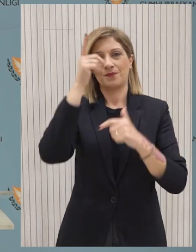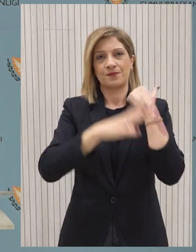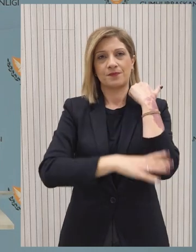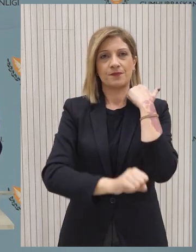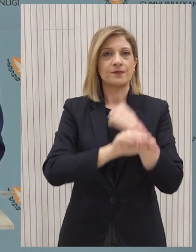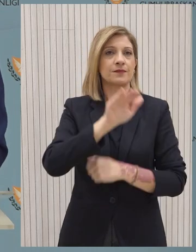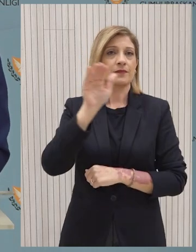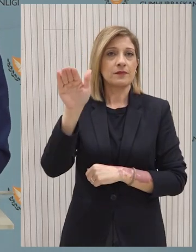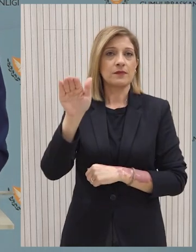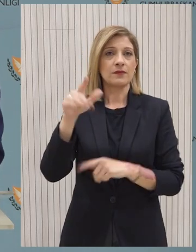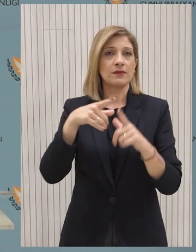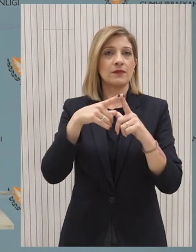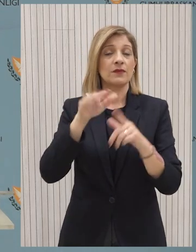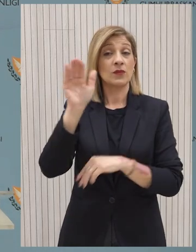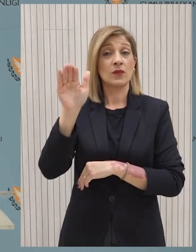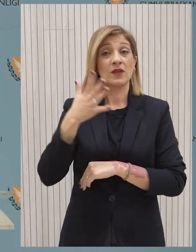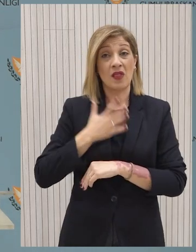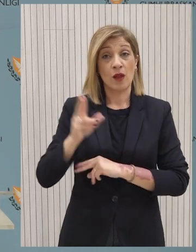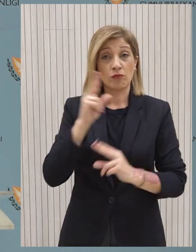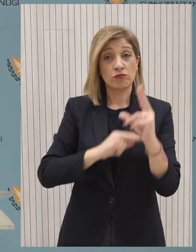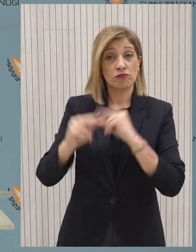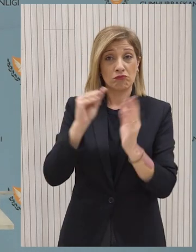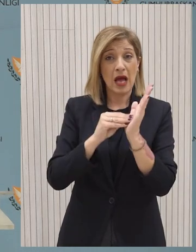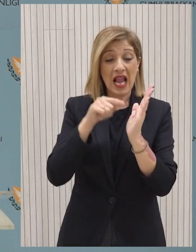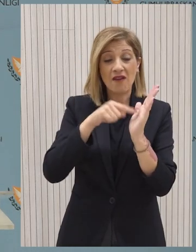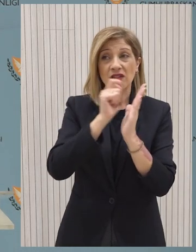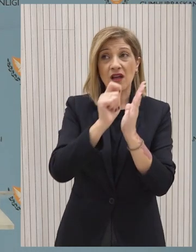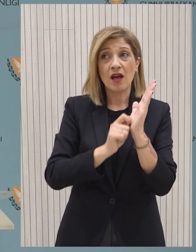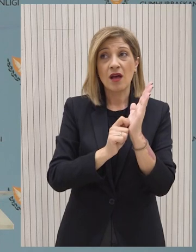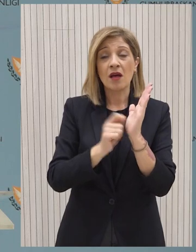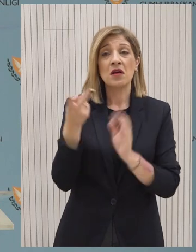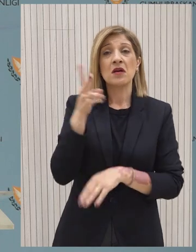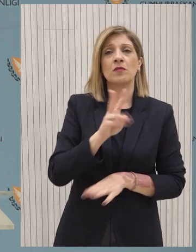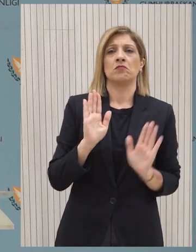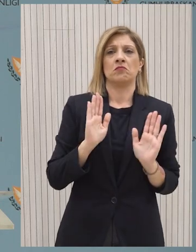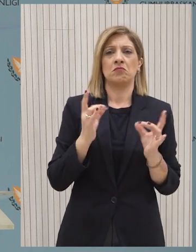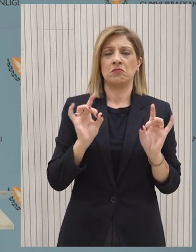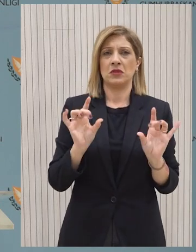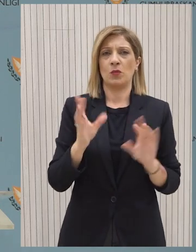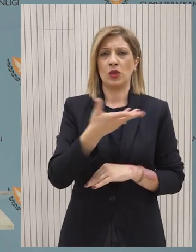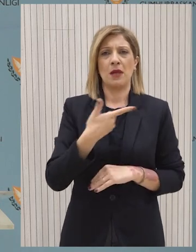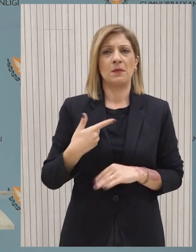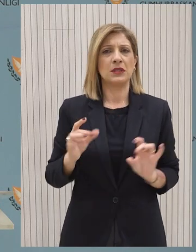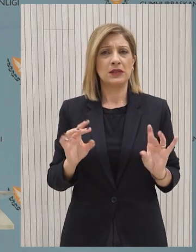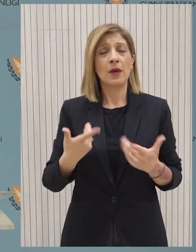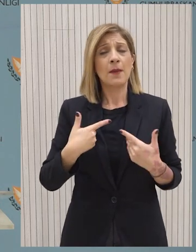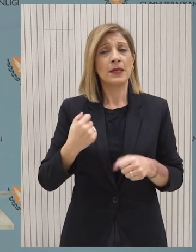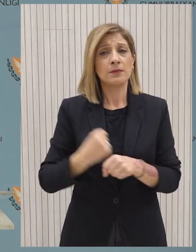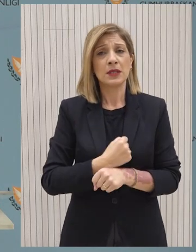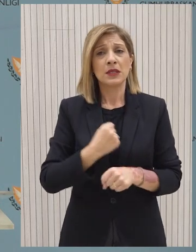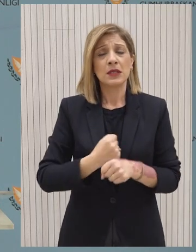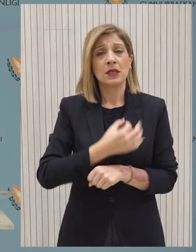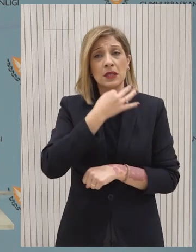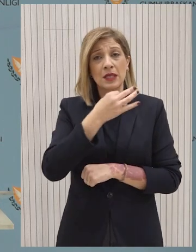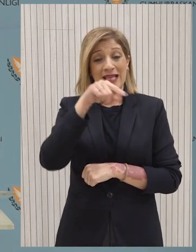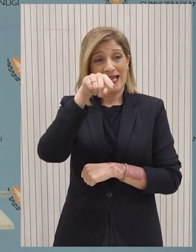Δεν έχουμε κάτι τέτοιο εμείς υπόψη μας. Αυτό το οποίο εμείς επιμένουμε και λέμε είναι ότι αυτή η συναντίληψη έχει επιτευχθεί μέσα από διεξοδικές και